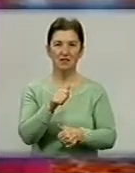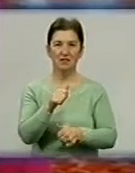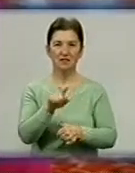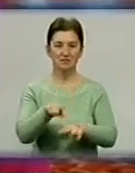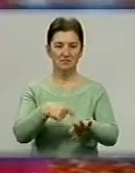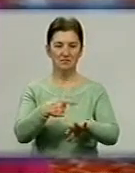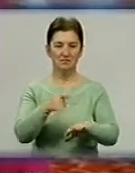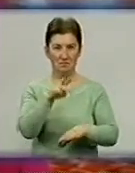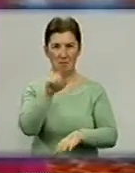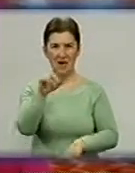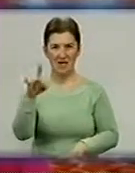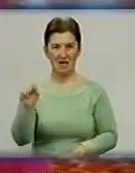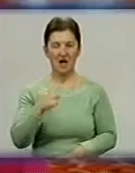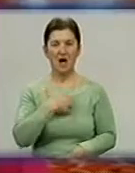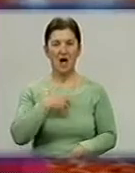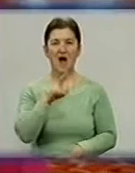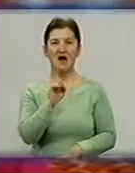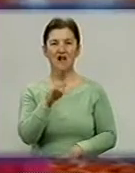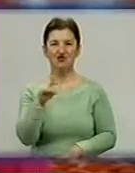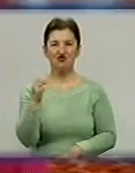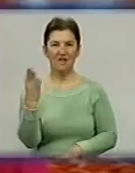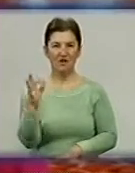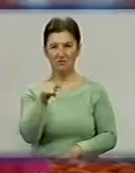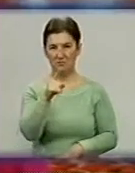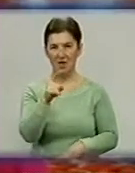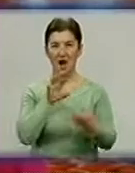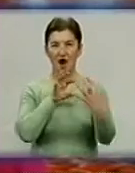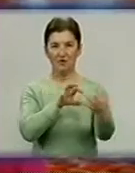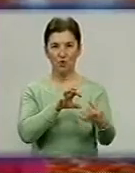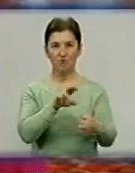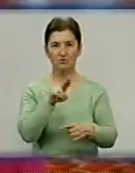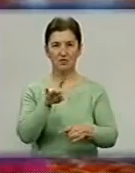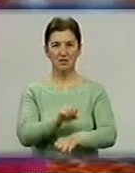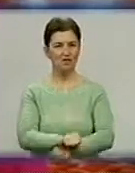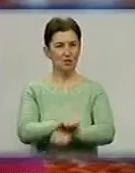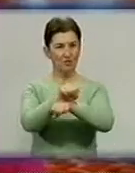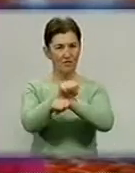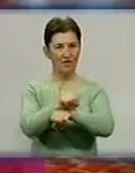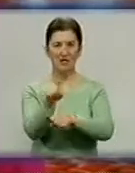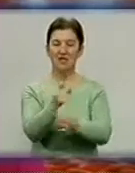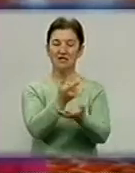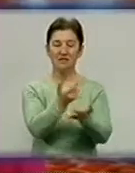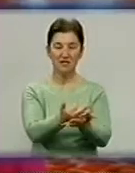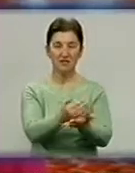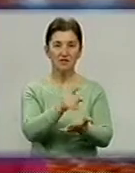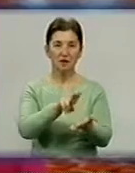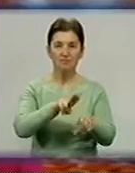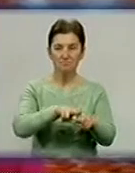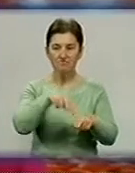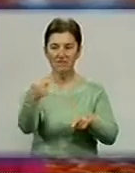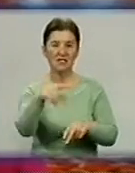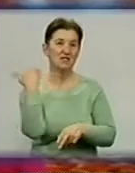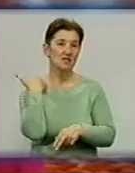Надаю, тиждень тому працівники Светградської транспортної компанії та автобусного парку пікетували міськраду із вимогами погасити заборгованість за